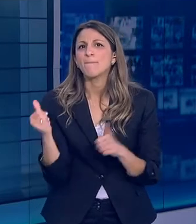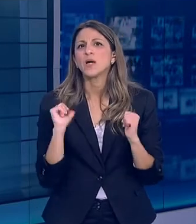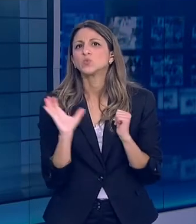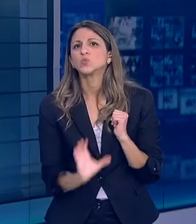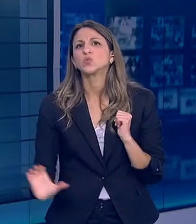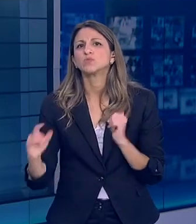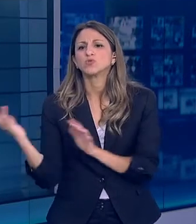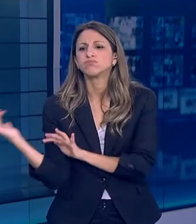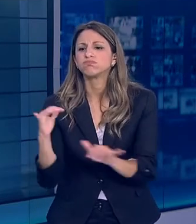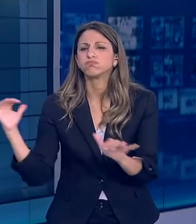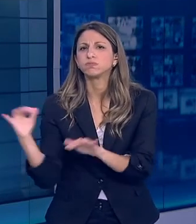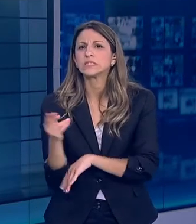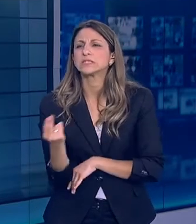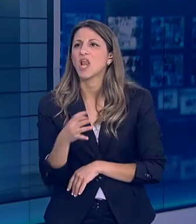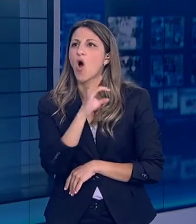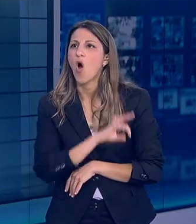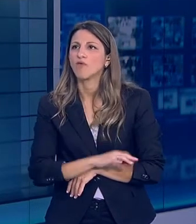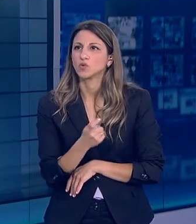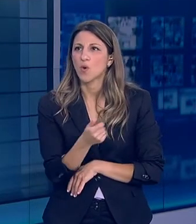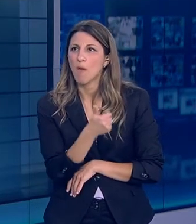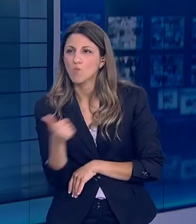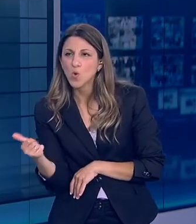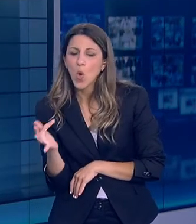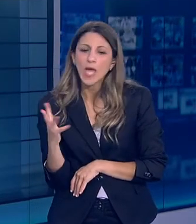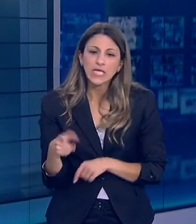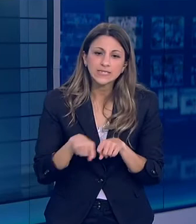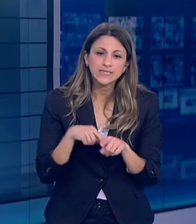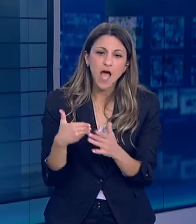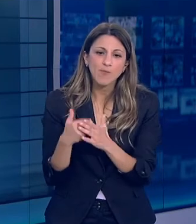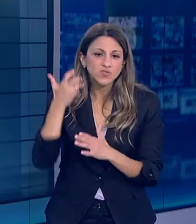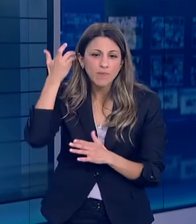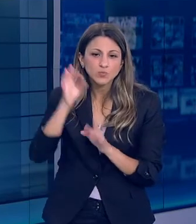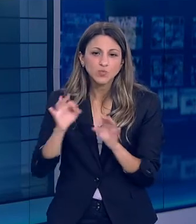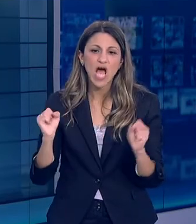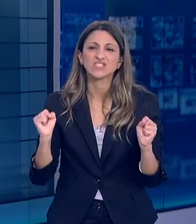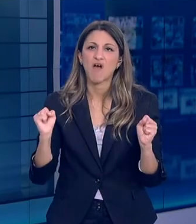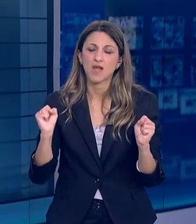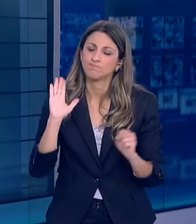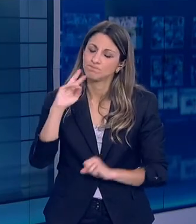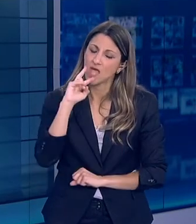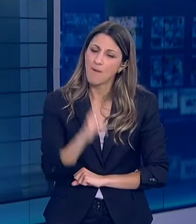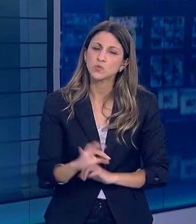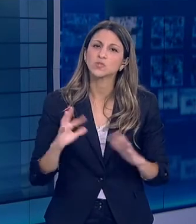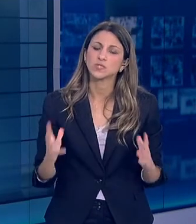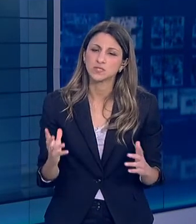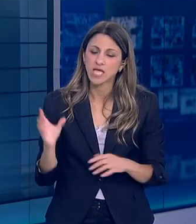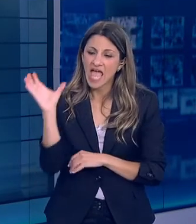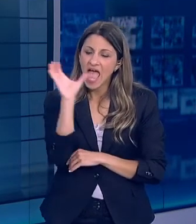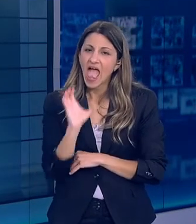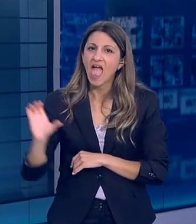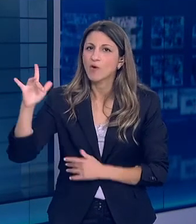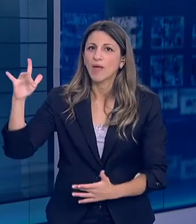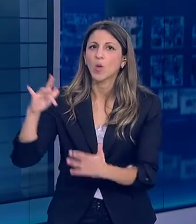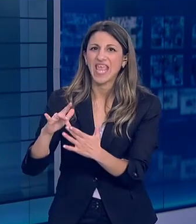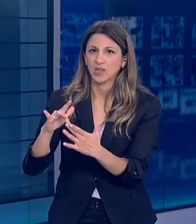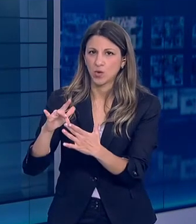Οικονομικό, πολιτικό, κοινωνικό χαρακτήρα Ή προέρχεται από τα επιστομονικά δεδομένα Εγώ θα σας πω την απόφαση του Ευρωπαϊκού